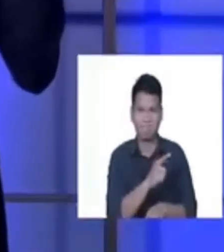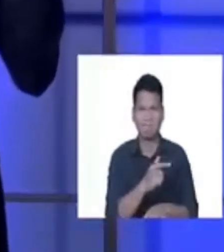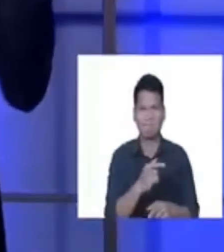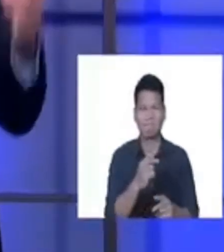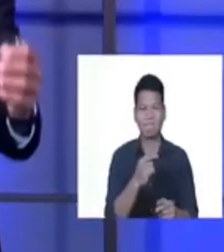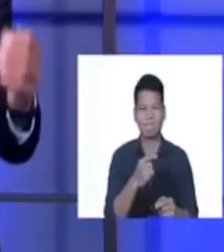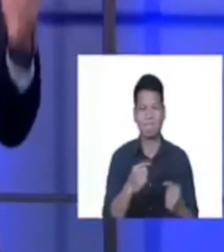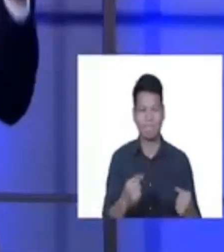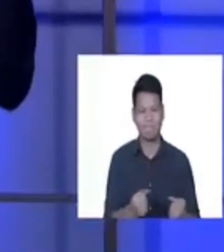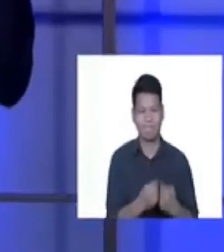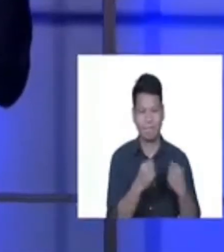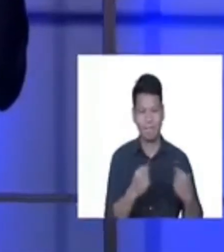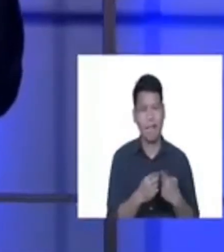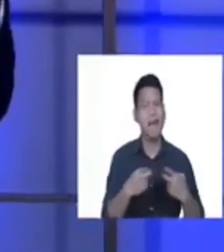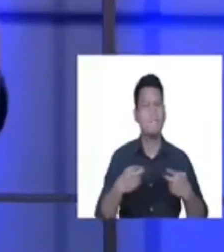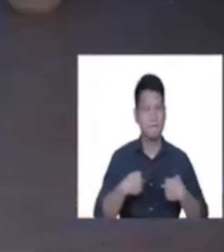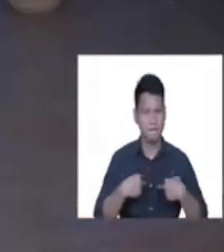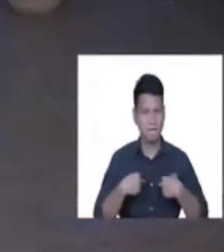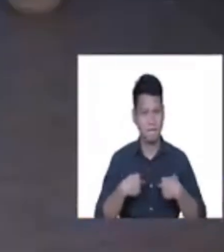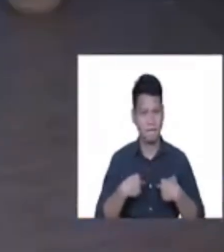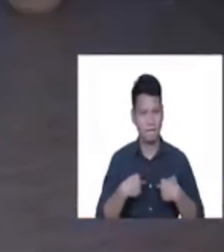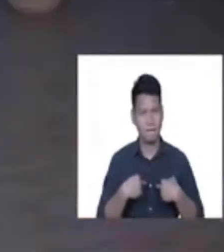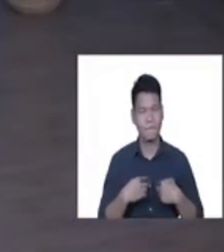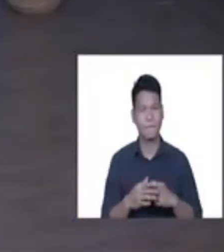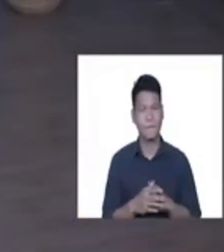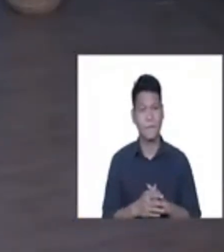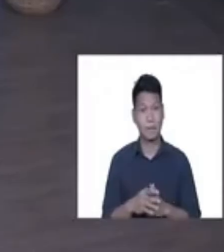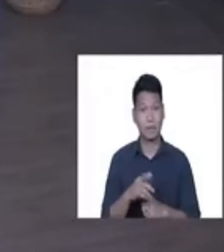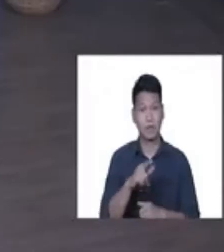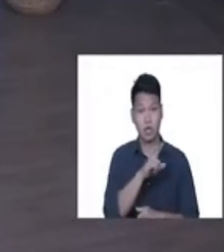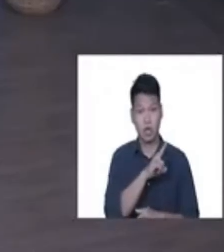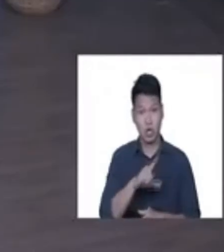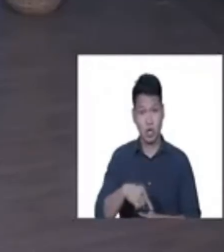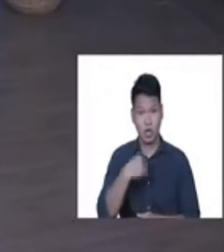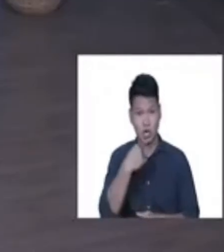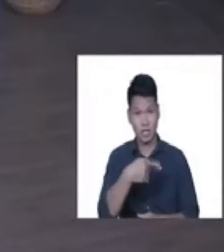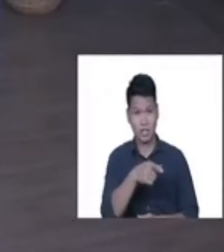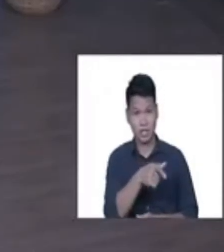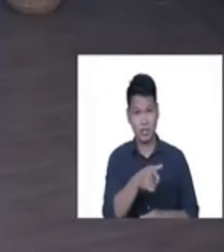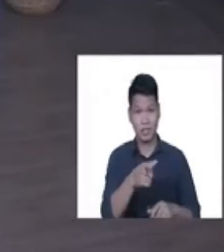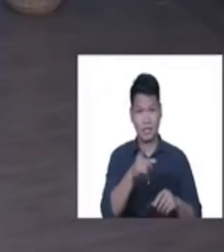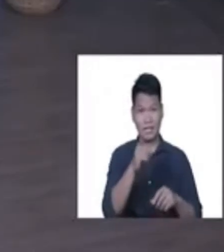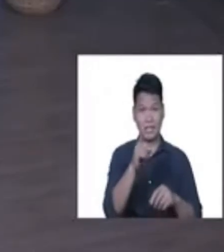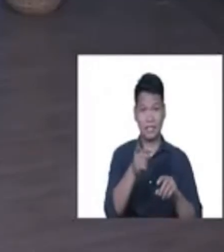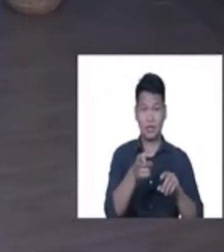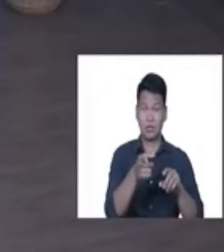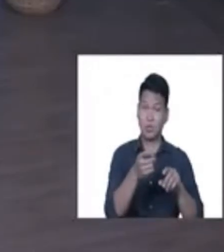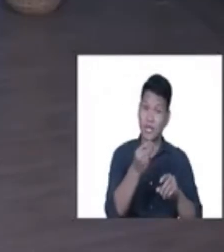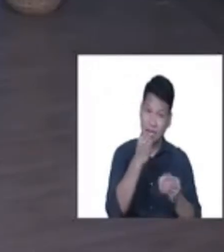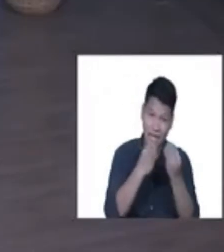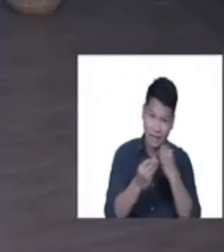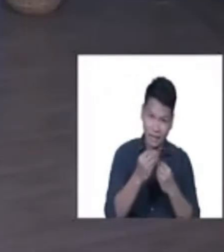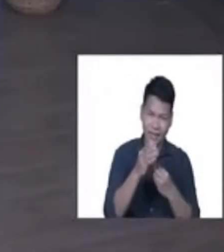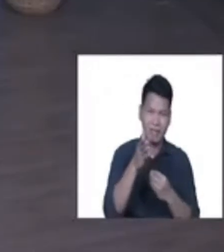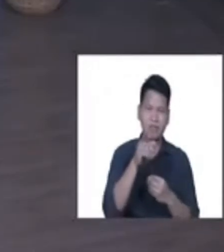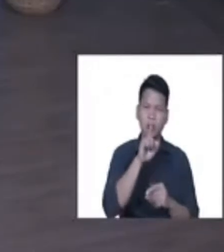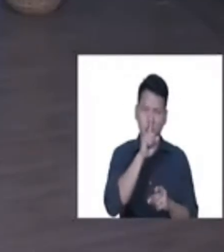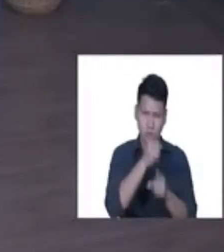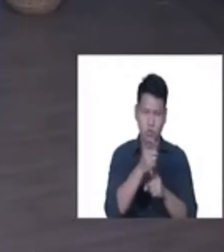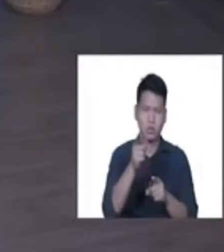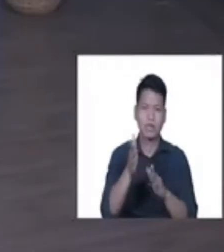if the day you eat this, you will surely die. But they listen to the serpent.